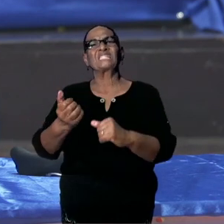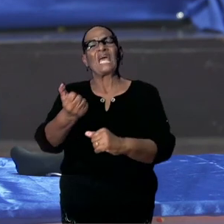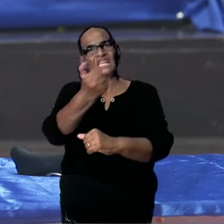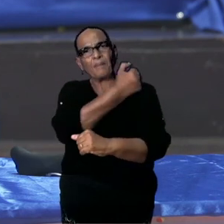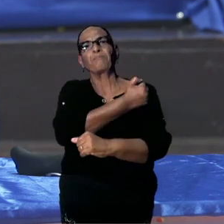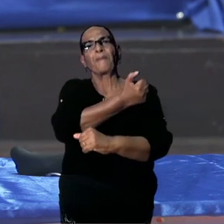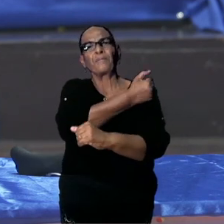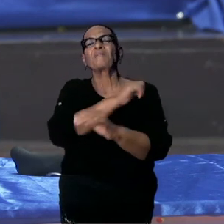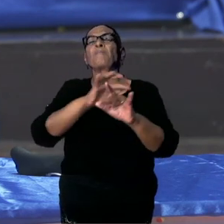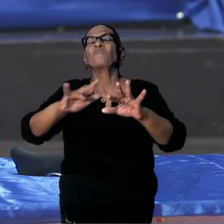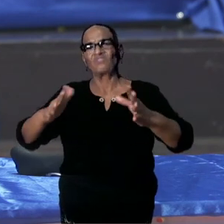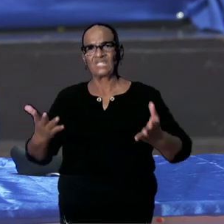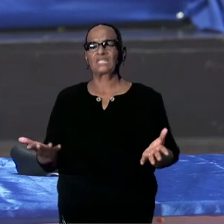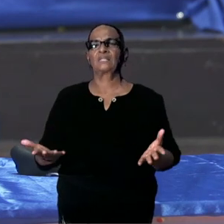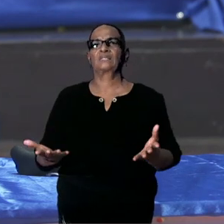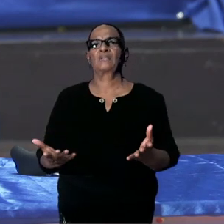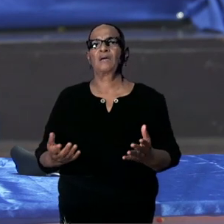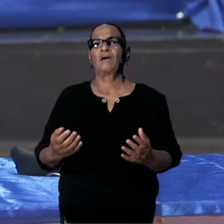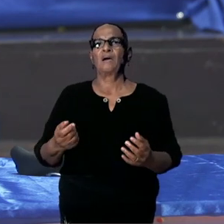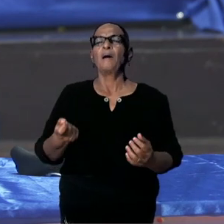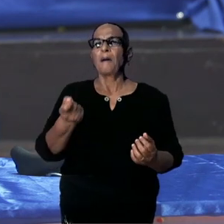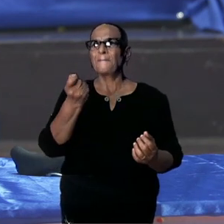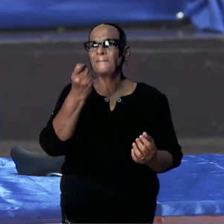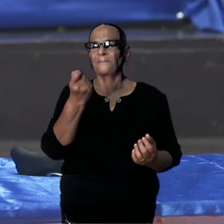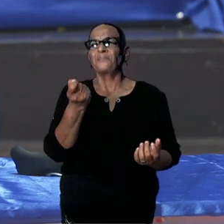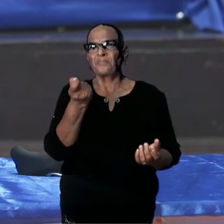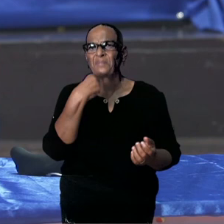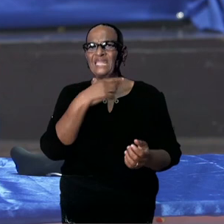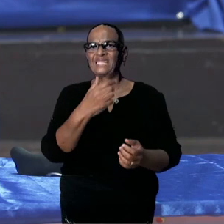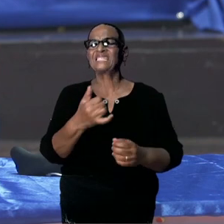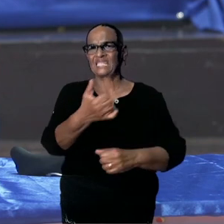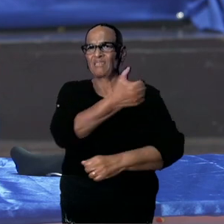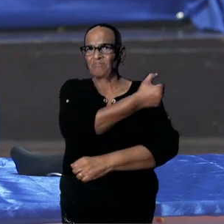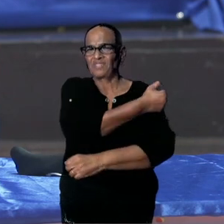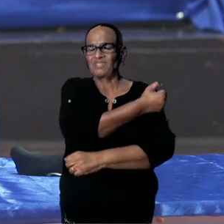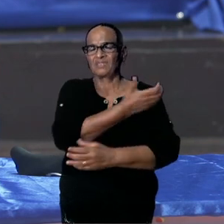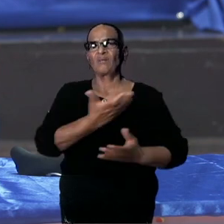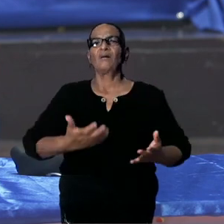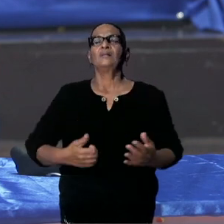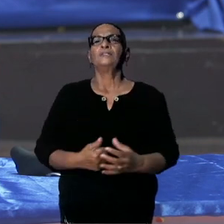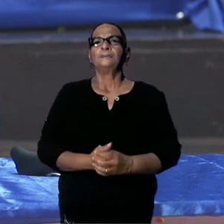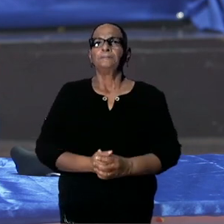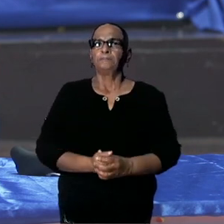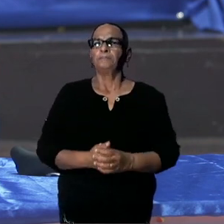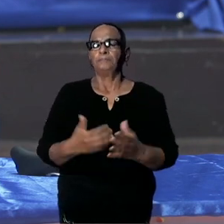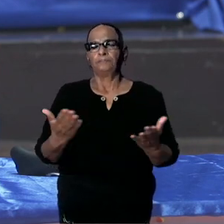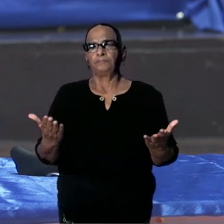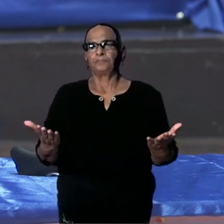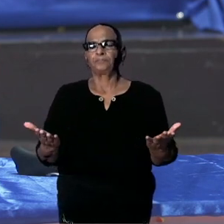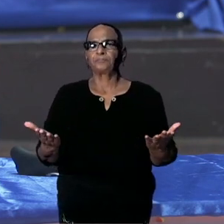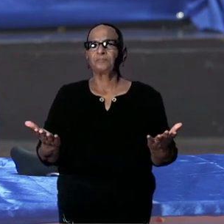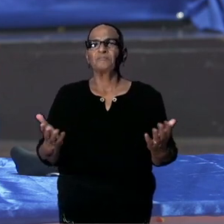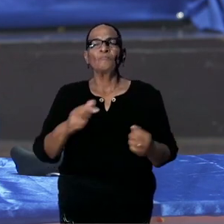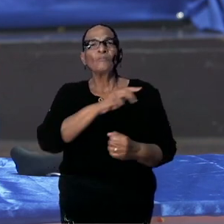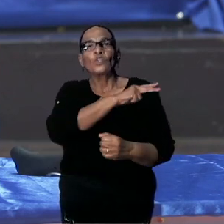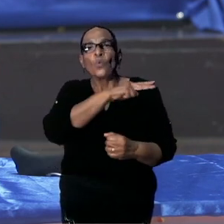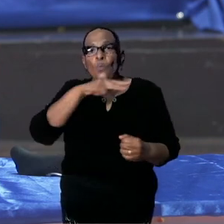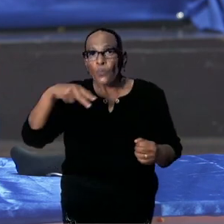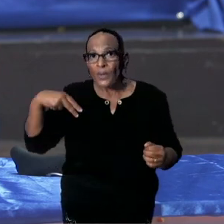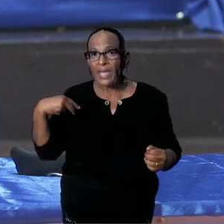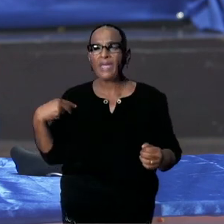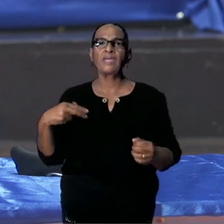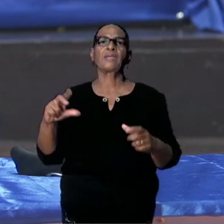En ik moet aangeven er zijn dus onderhandelingen van het COVAX met verschillende manufacturers. Wij hebben ons